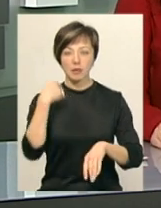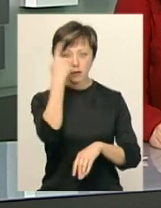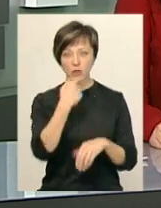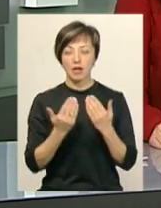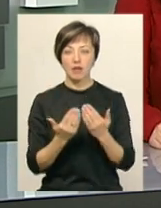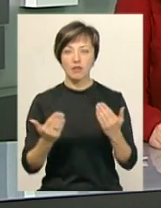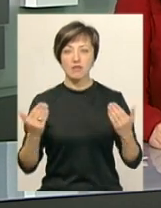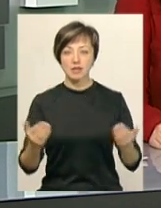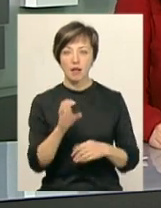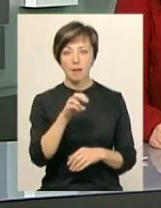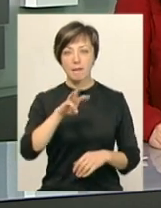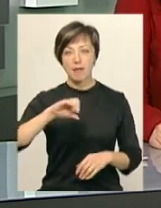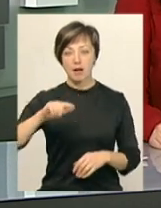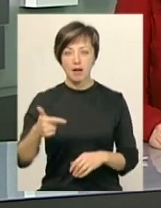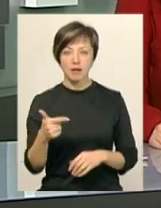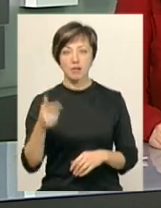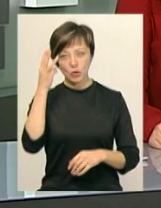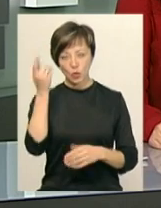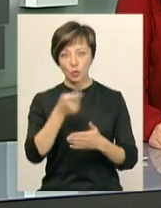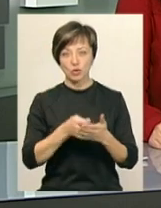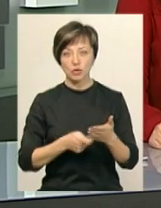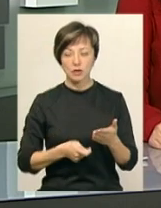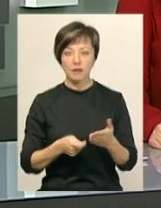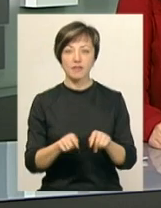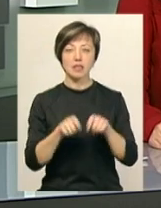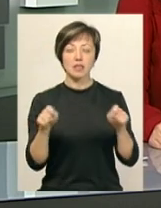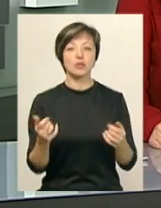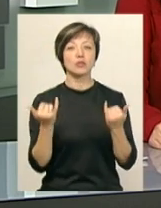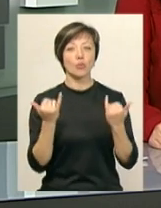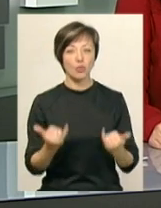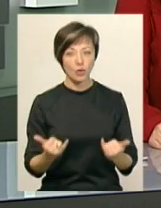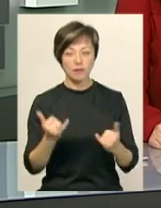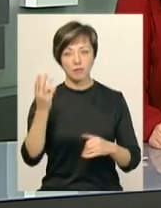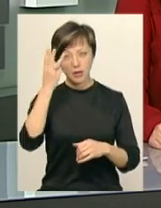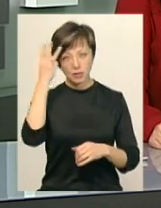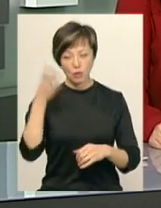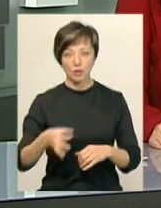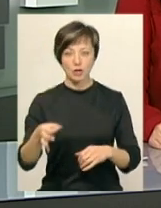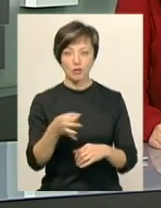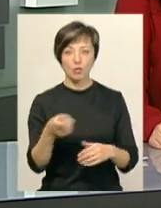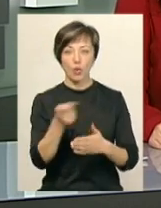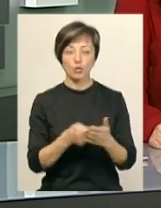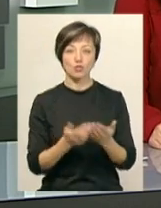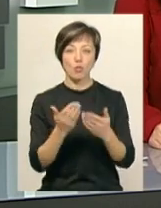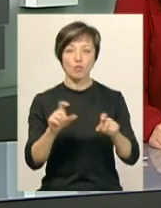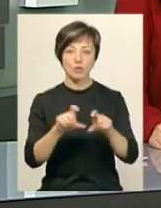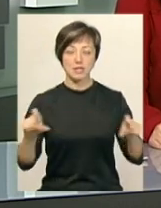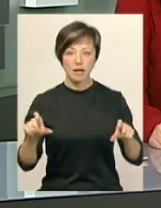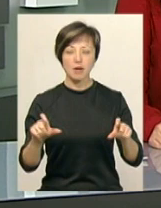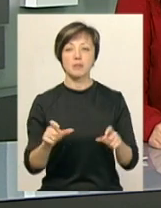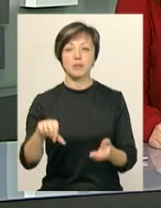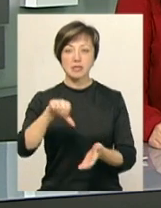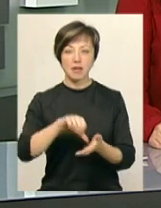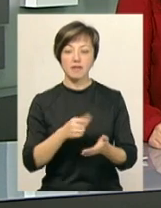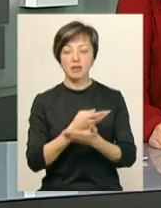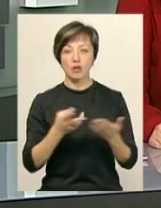виставку емалій до джерела подільського художника Івана Юркова відкрили сьогодні у Хмельницькому обласному художньому музеї. На експозиції